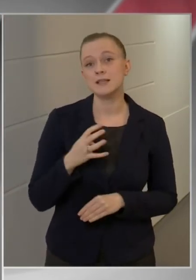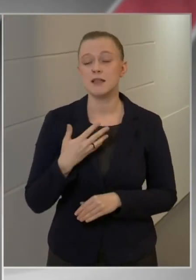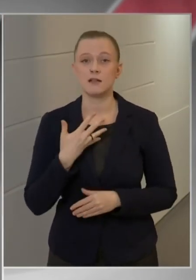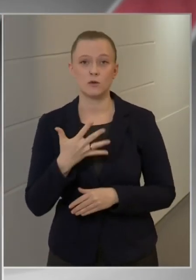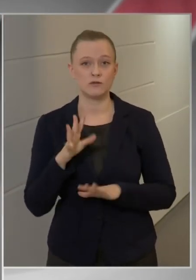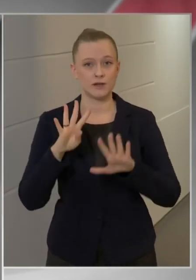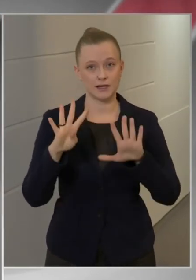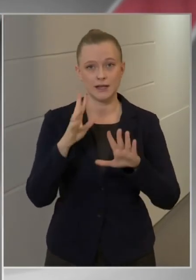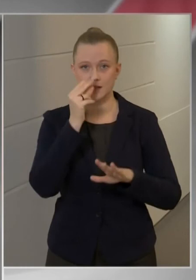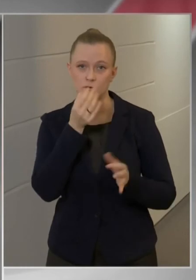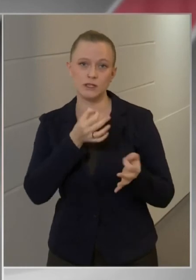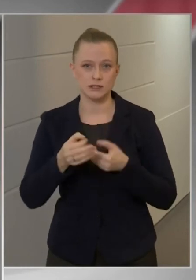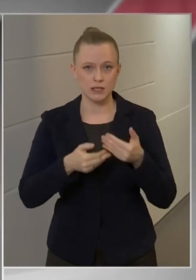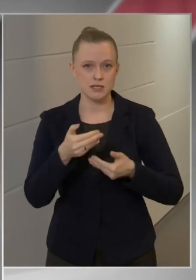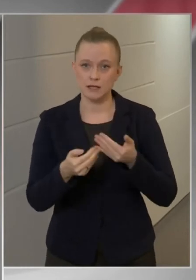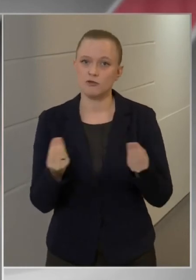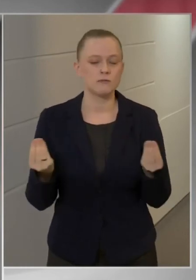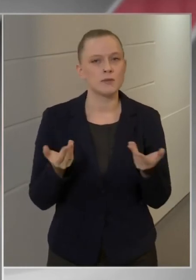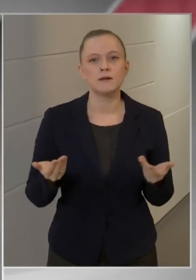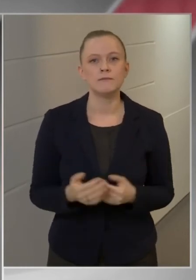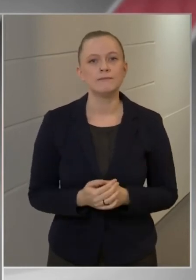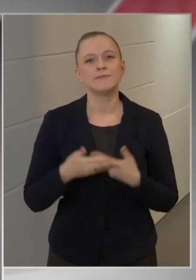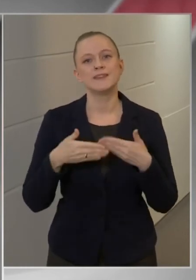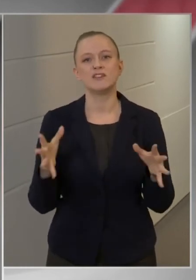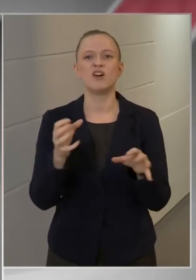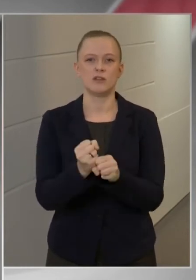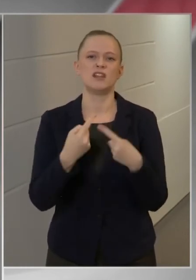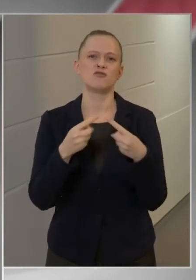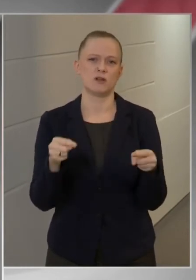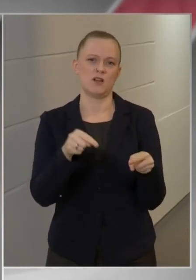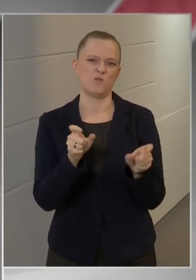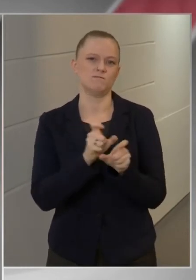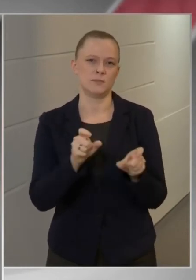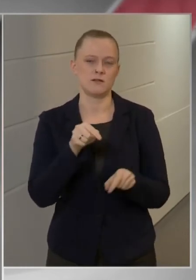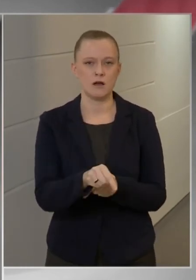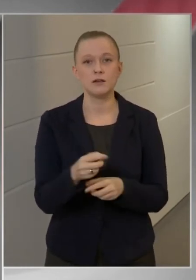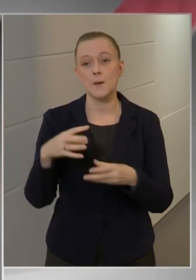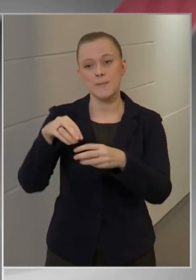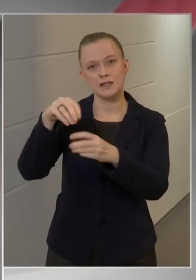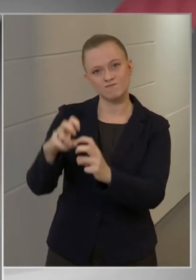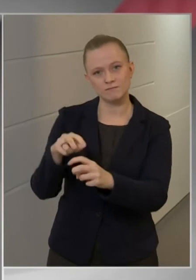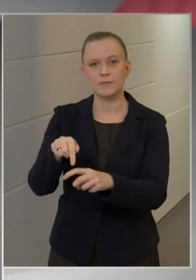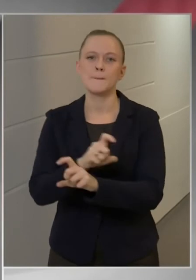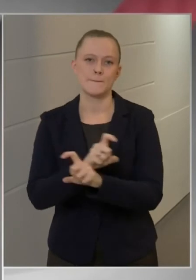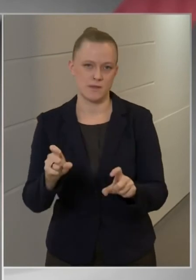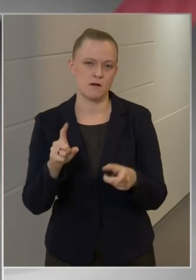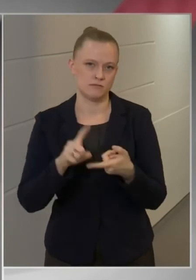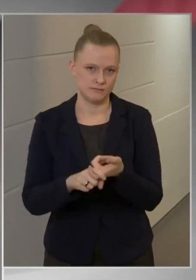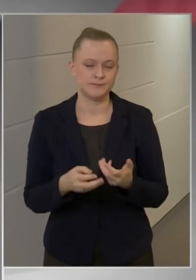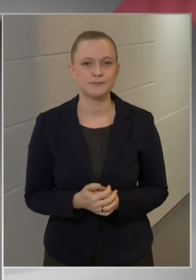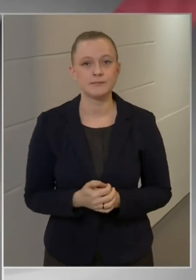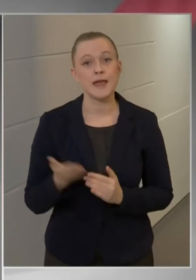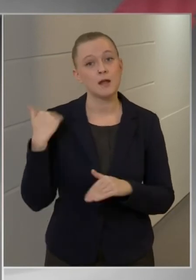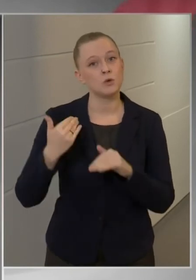kívülhagyása miatt 770, a kiárási tilalom megszegése miatt pedig 1400 személlyel szemben intézkedtek a rendőrök. Az